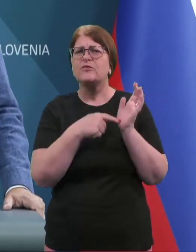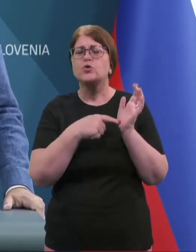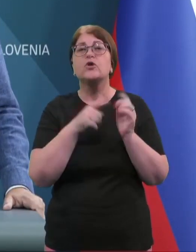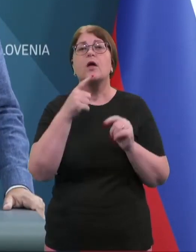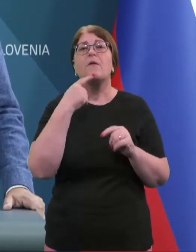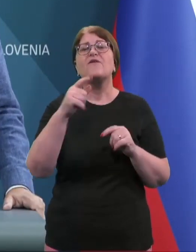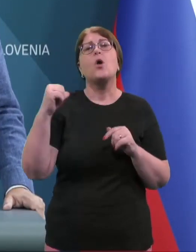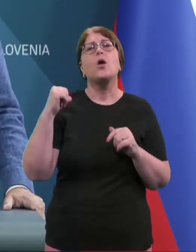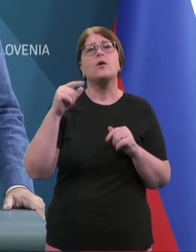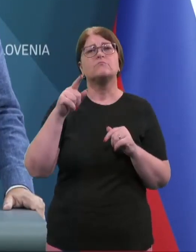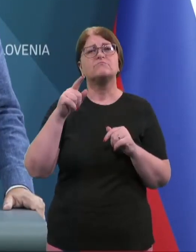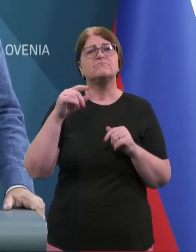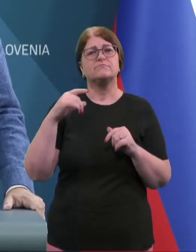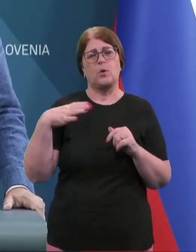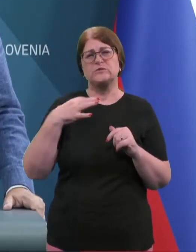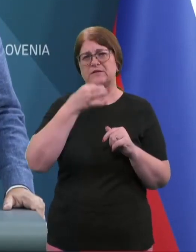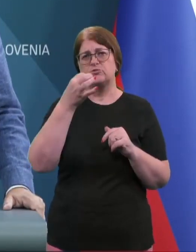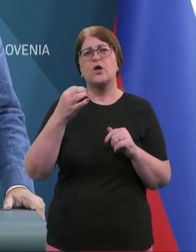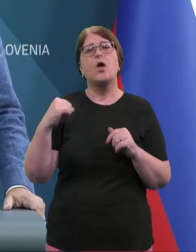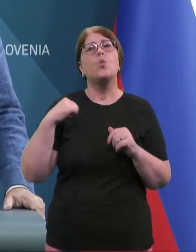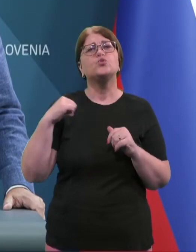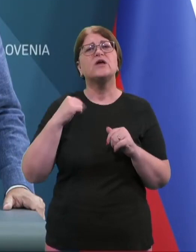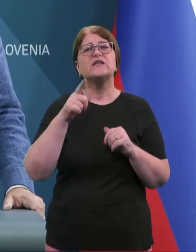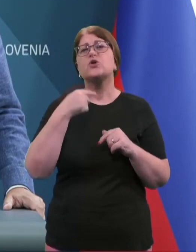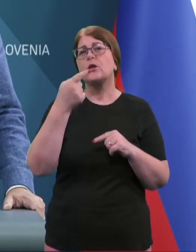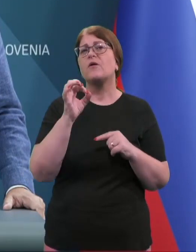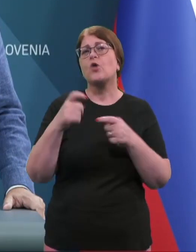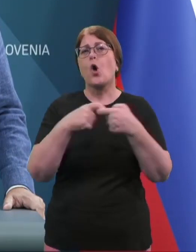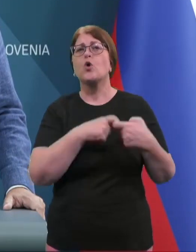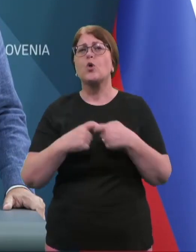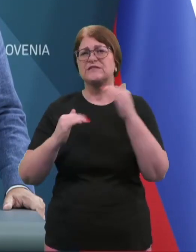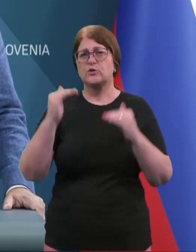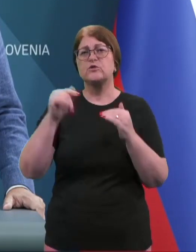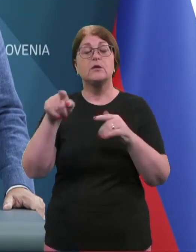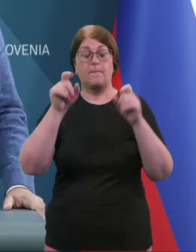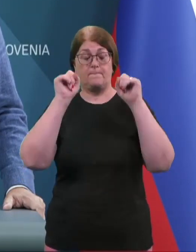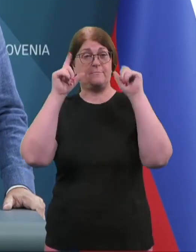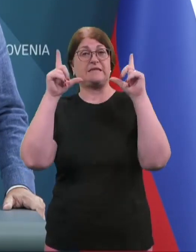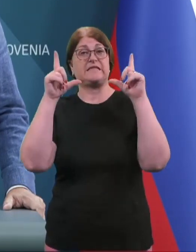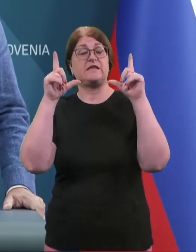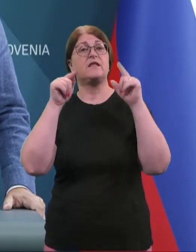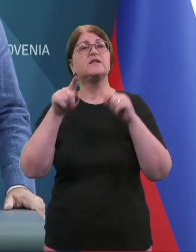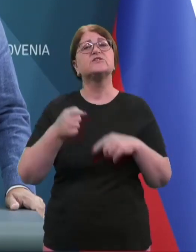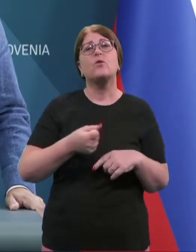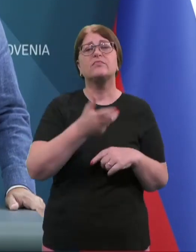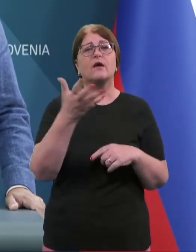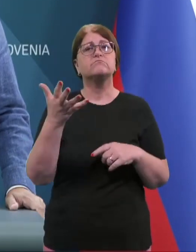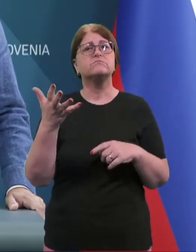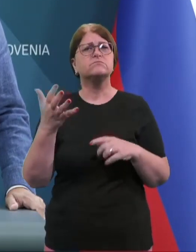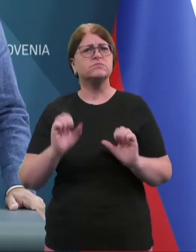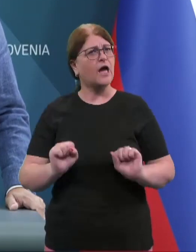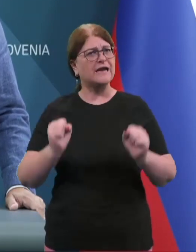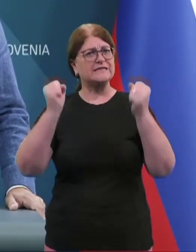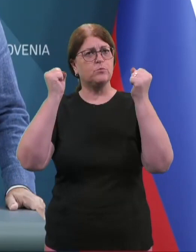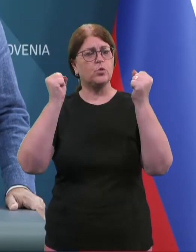Včeraj so nekako napoved po koalicijskem usklajevanju jih je presenetila in so nekako, pač